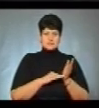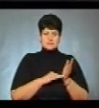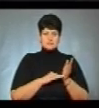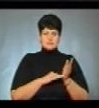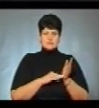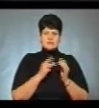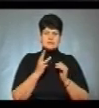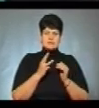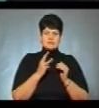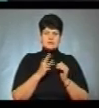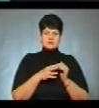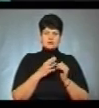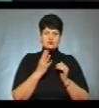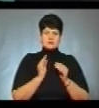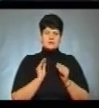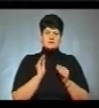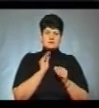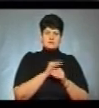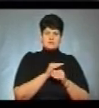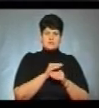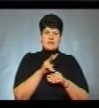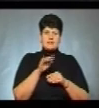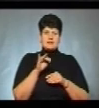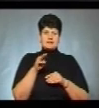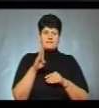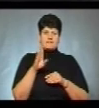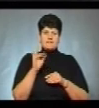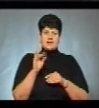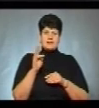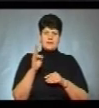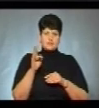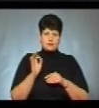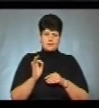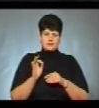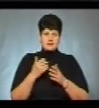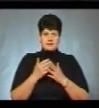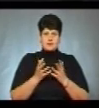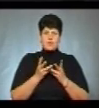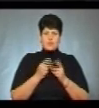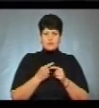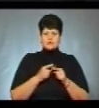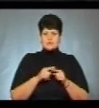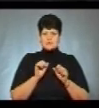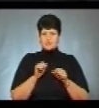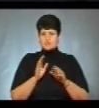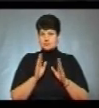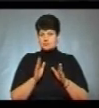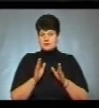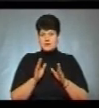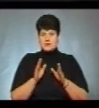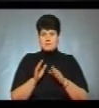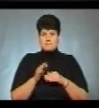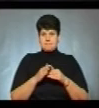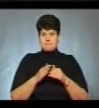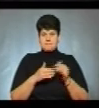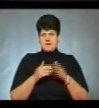34 голоси віднесені до Литвиненка. Ну, ніби порахували, що це може бути чисто механічна помилка,